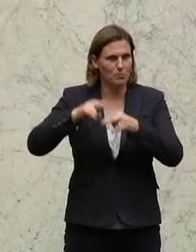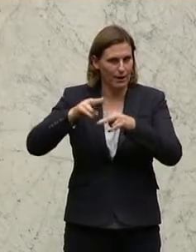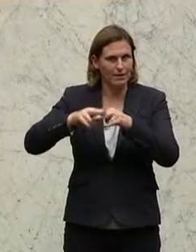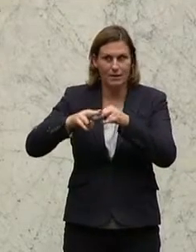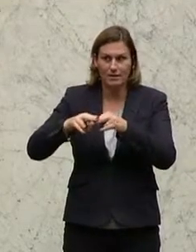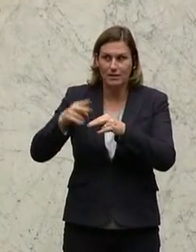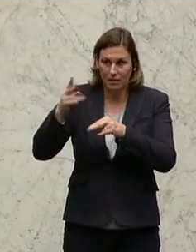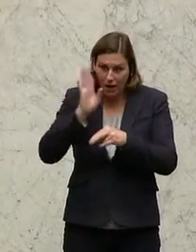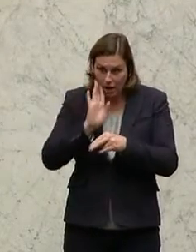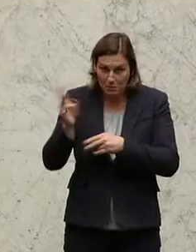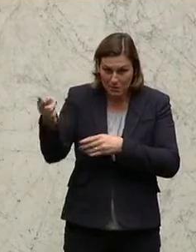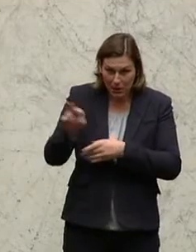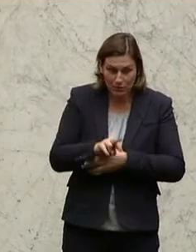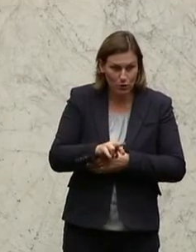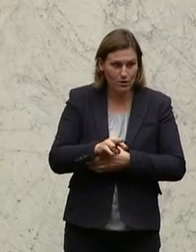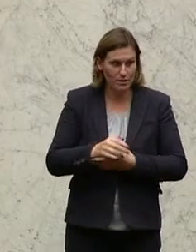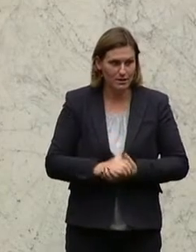Können Sie mir vielleicht antworten?